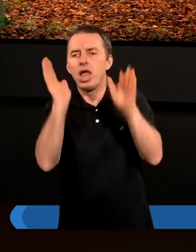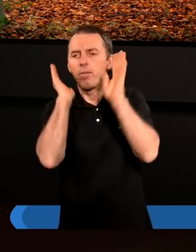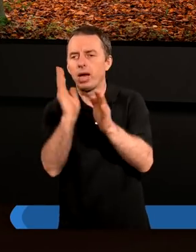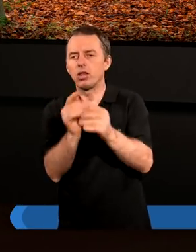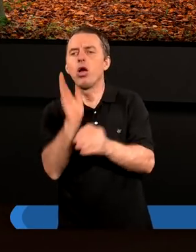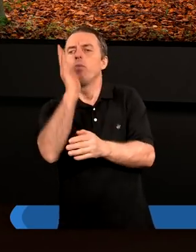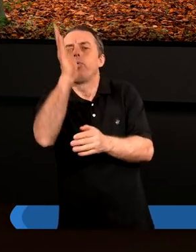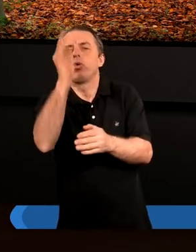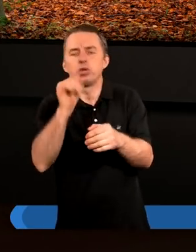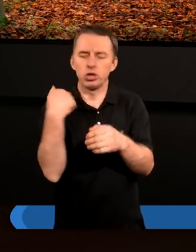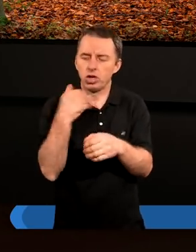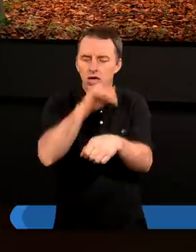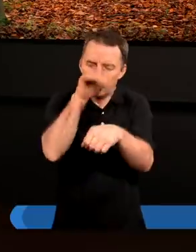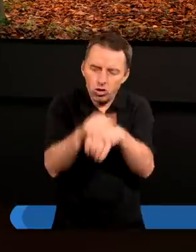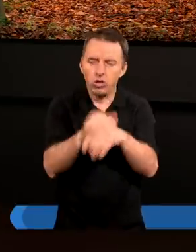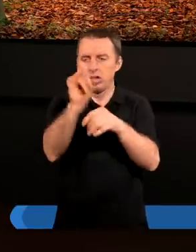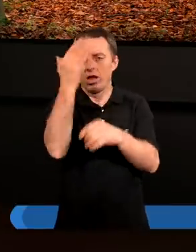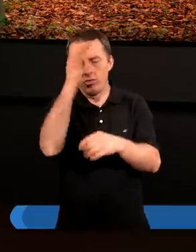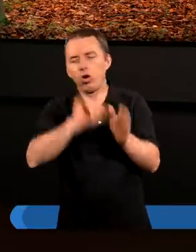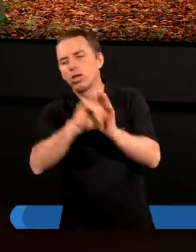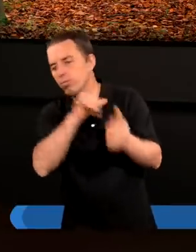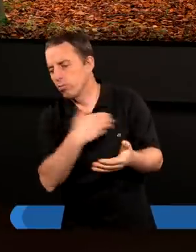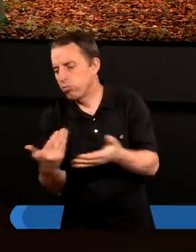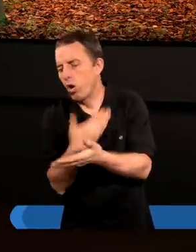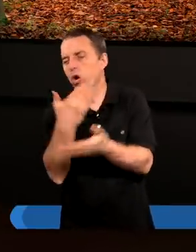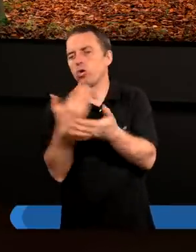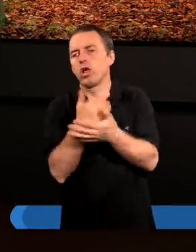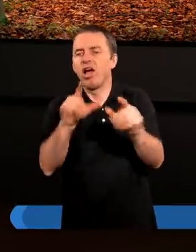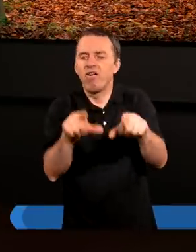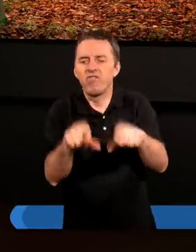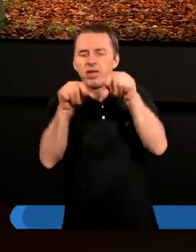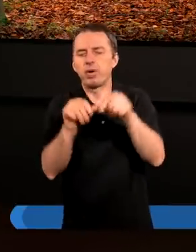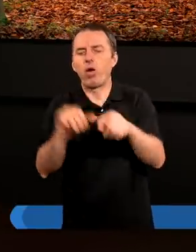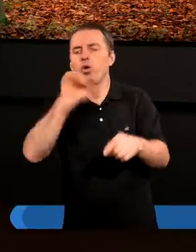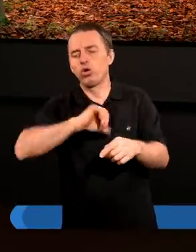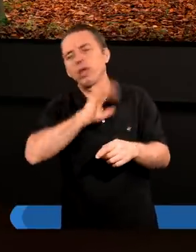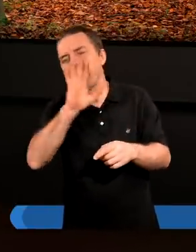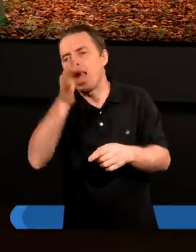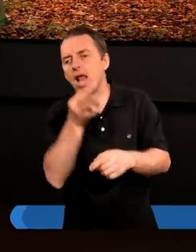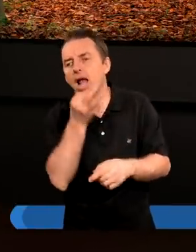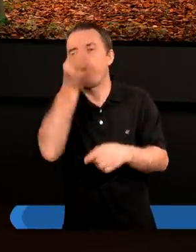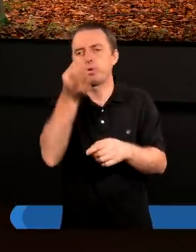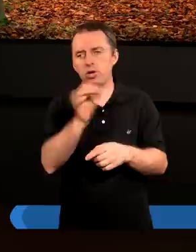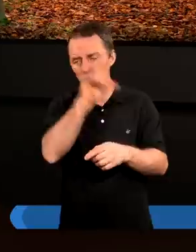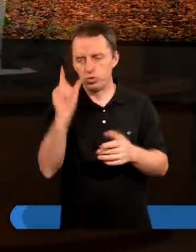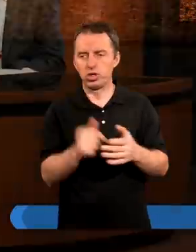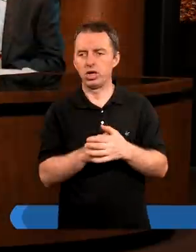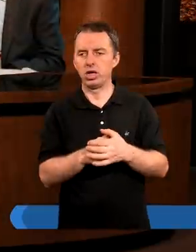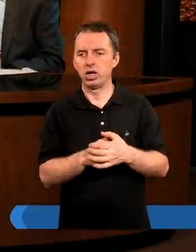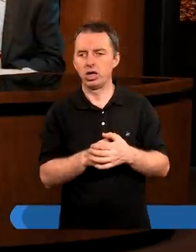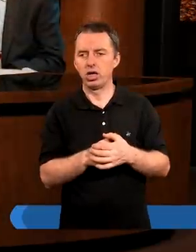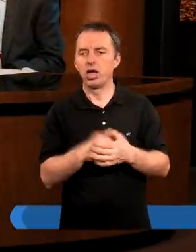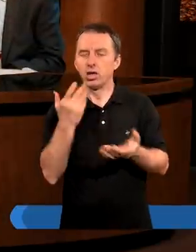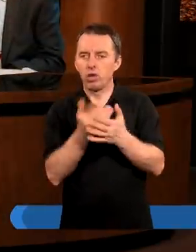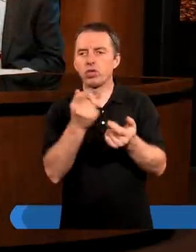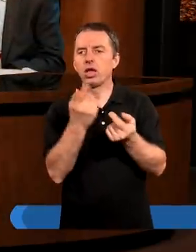później żyli zgodnie z Jego wolą od samego początku. Wybrać sobie najlepszych. Czyli